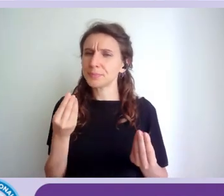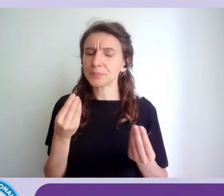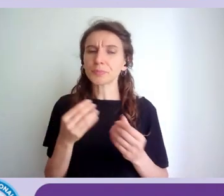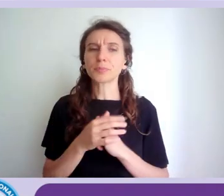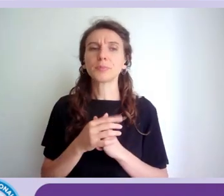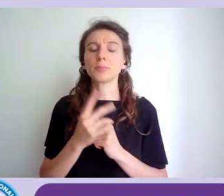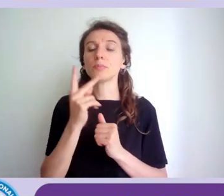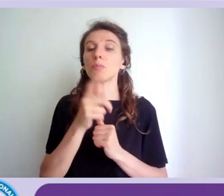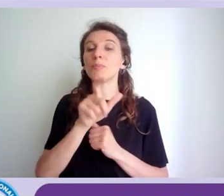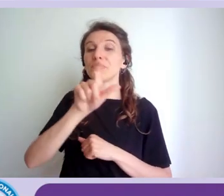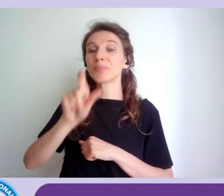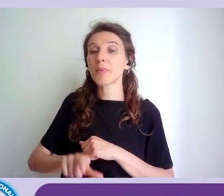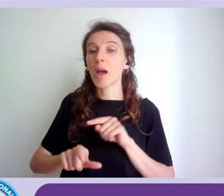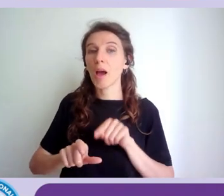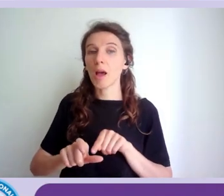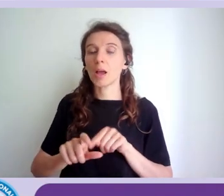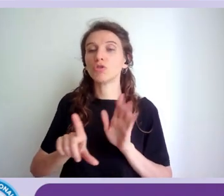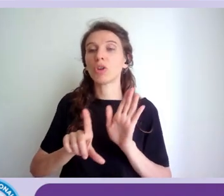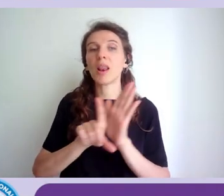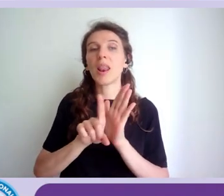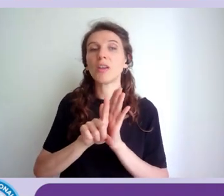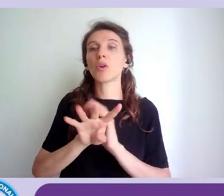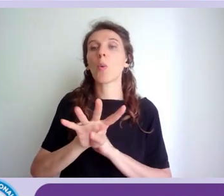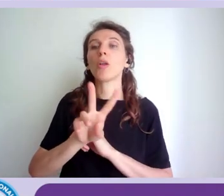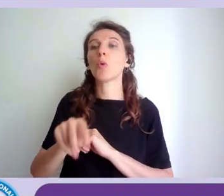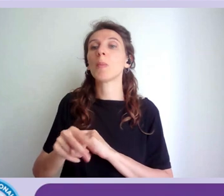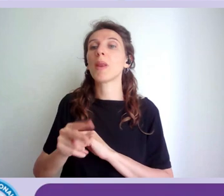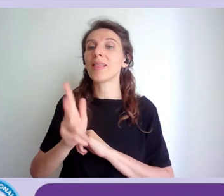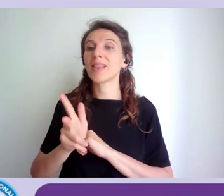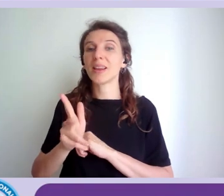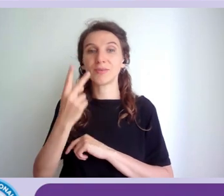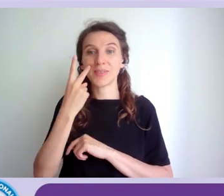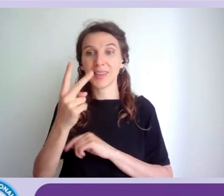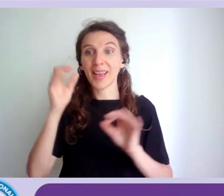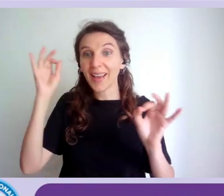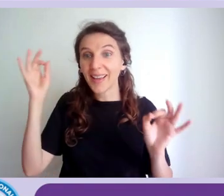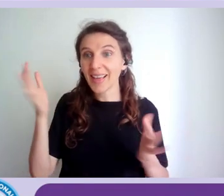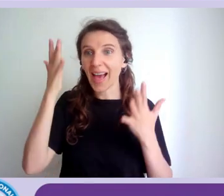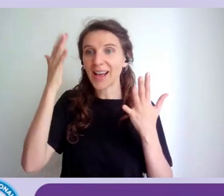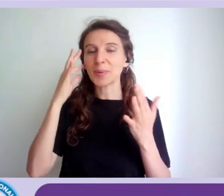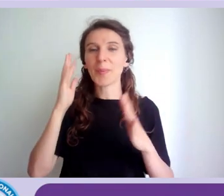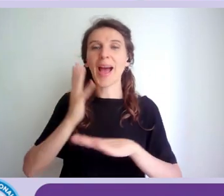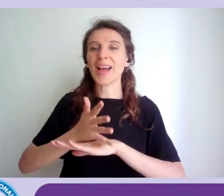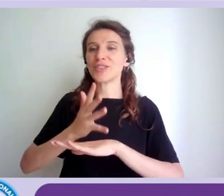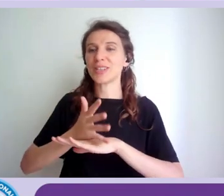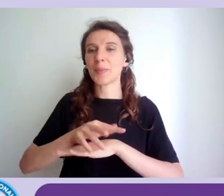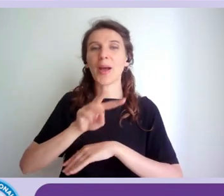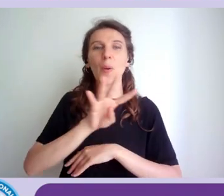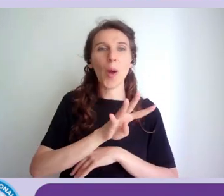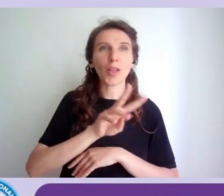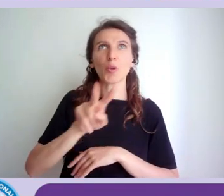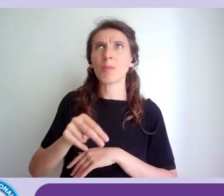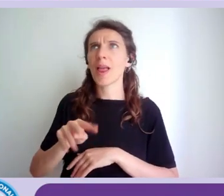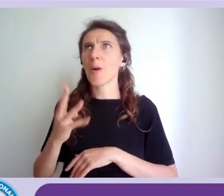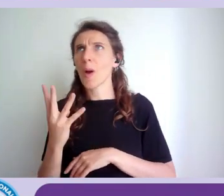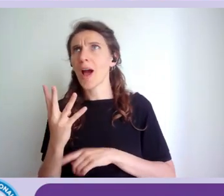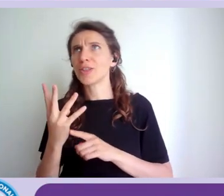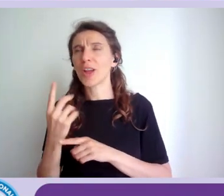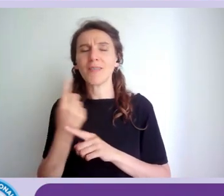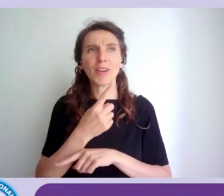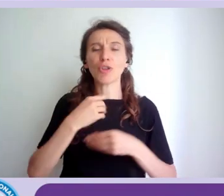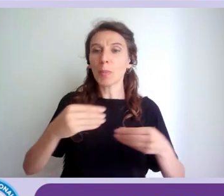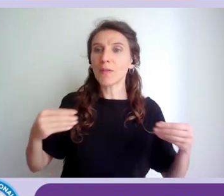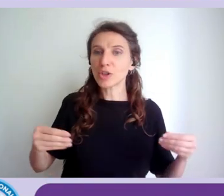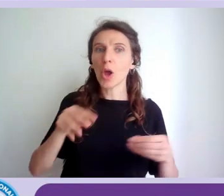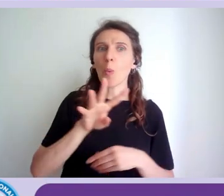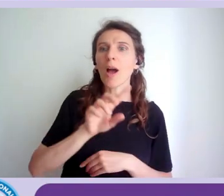esistono un'altra legge la 4 del 2013 vedete il caso la legge sull'accessibilità la 4 2004 la legge sulle professioni la